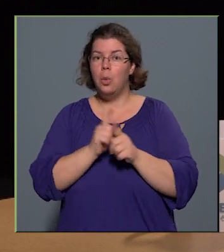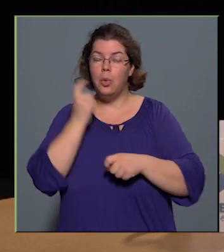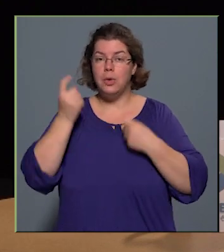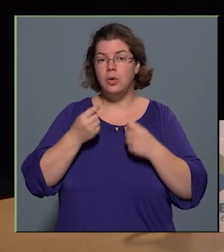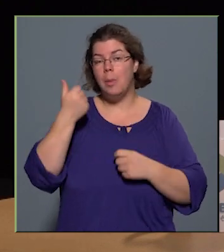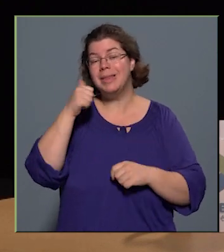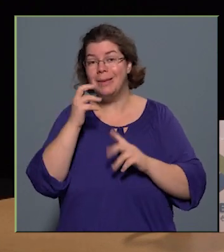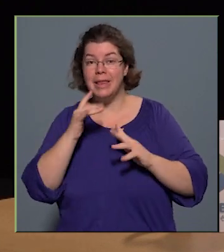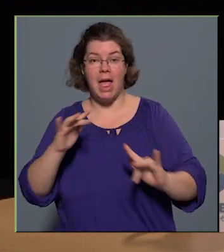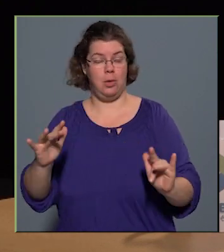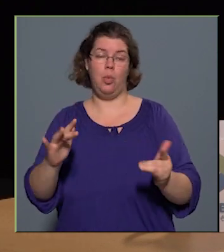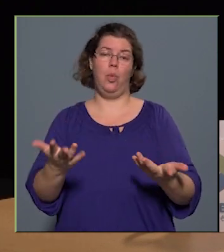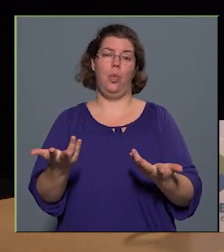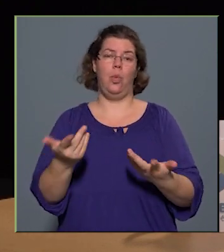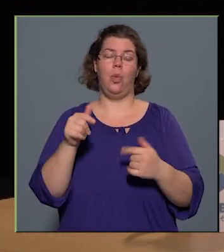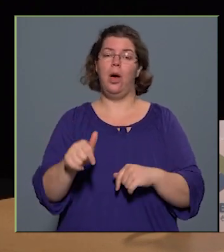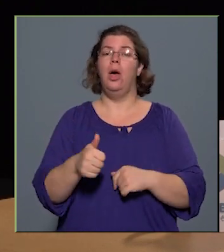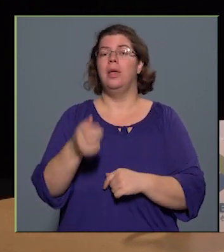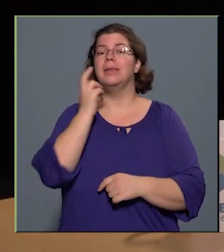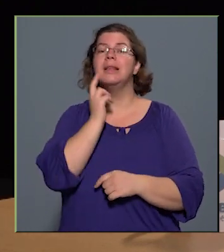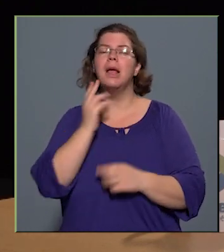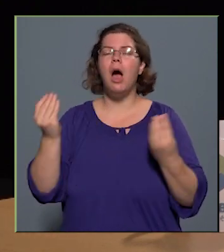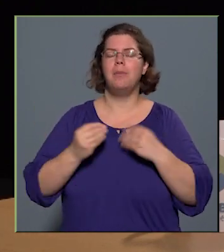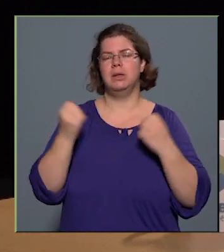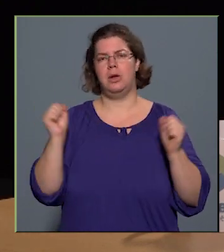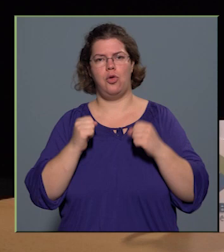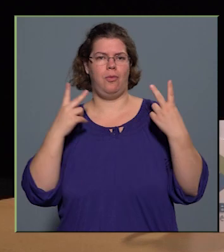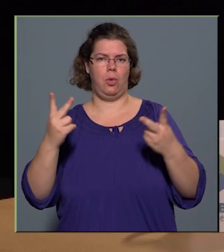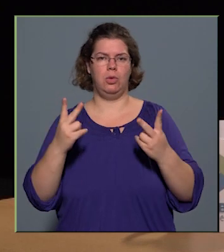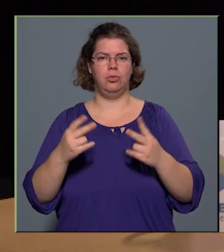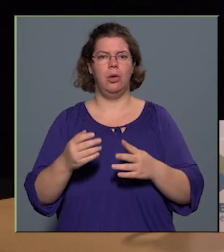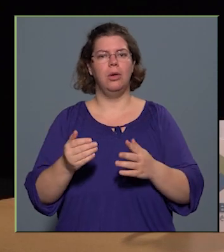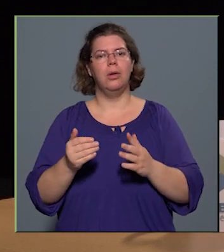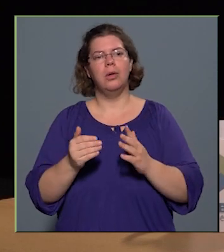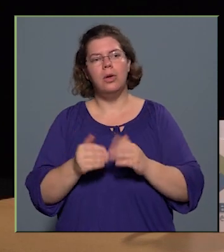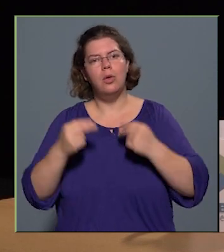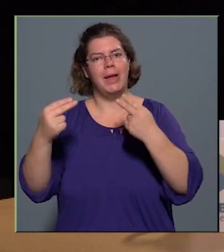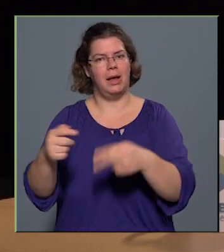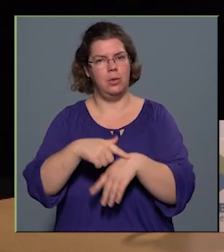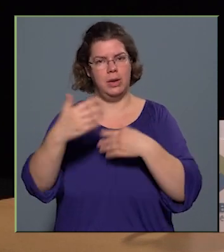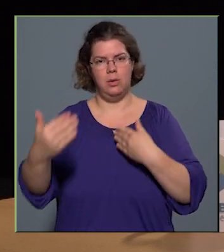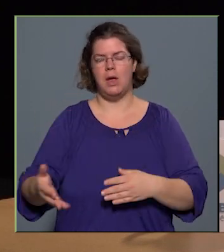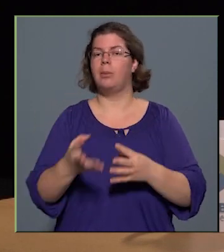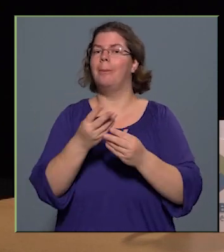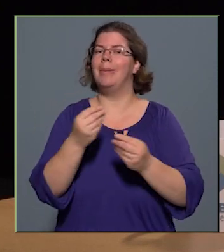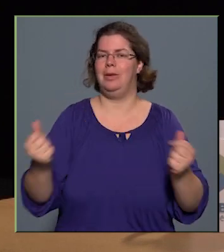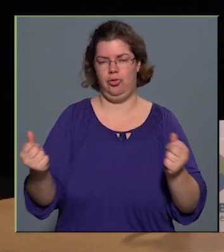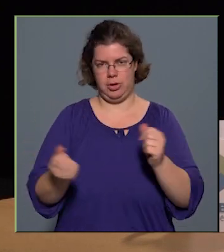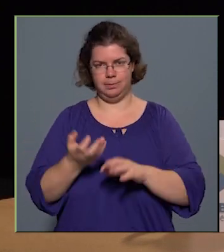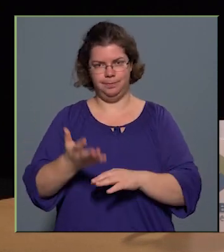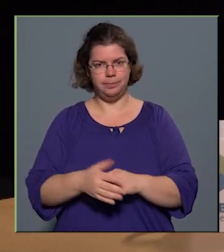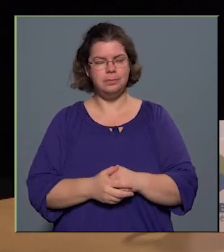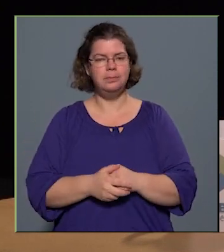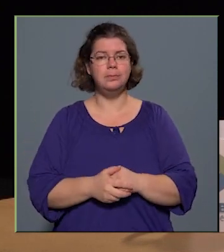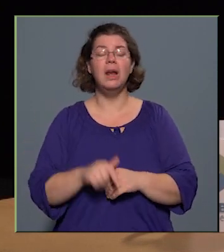az intézmény, ami itt nagyon fontos, hogy az elkövetkező időszakban még hangsúlyosabban jelenjen meg, a minőség. És erre